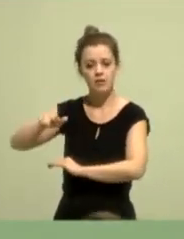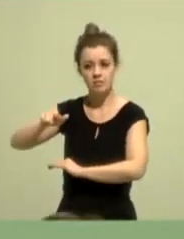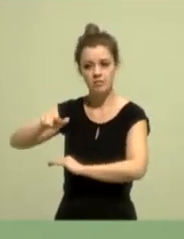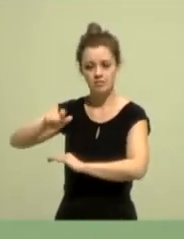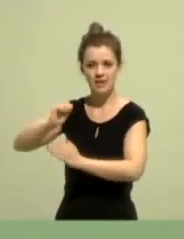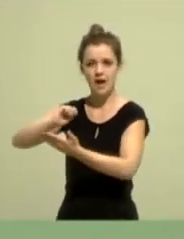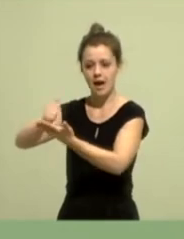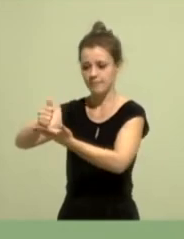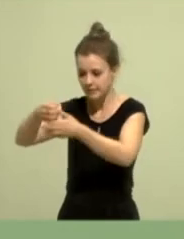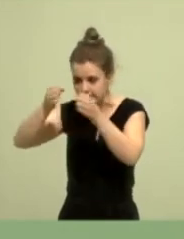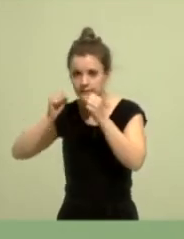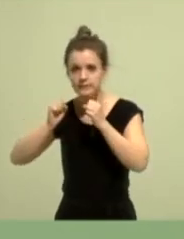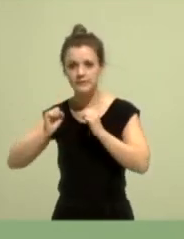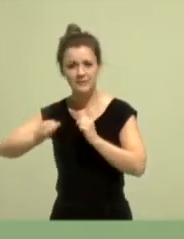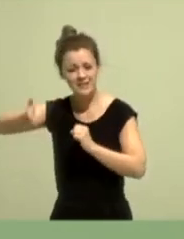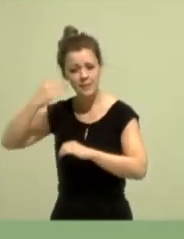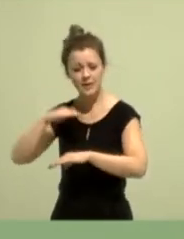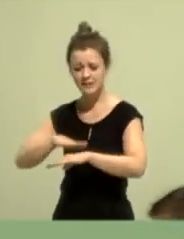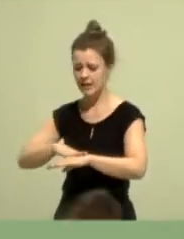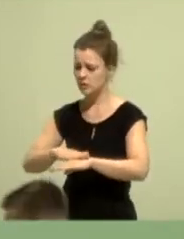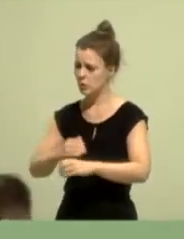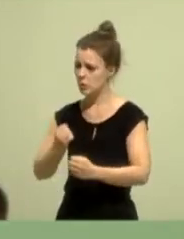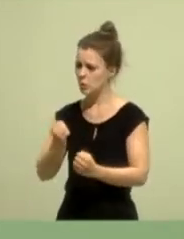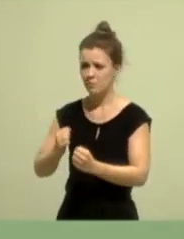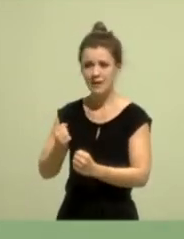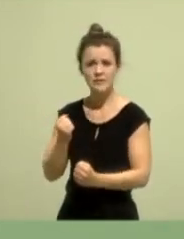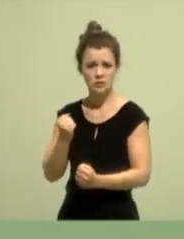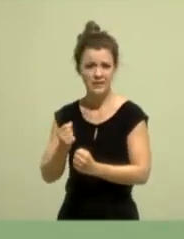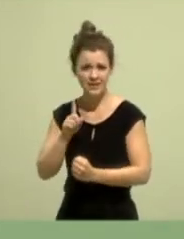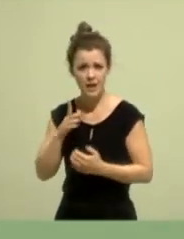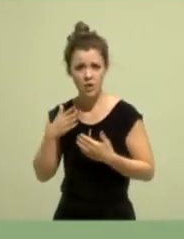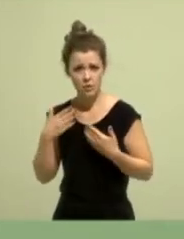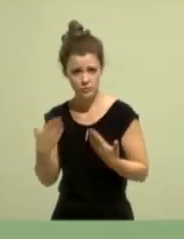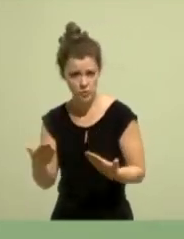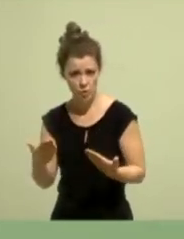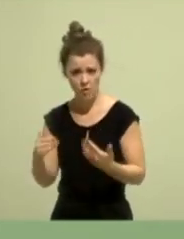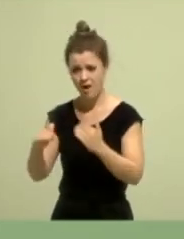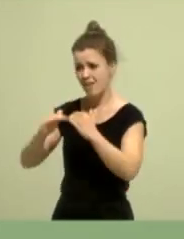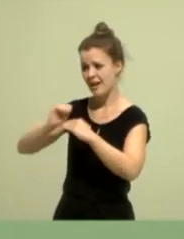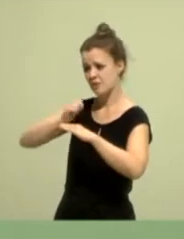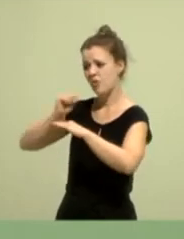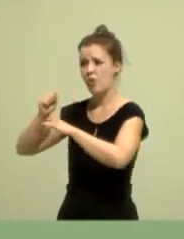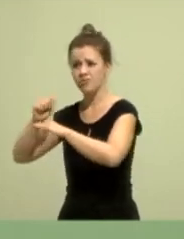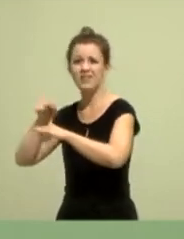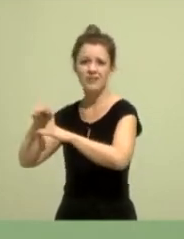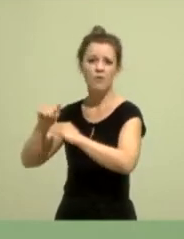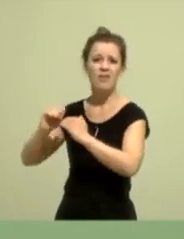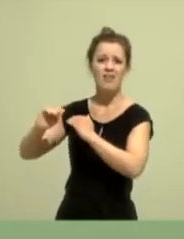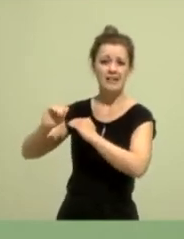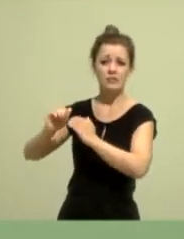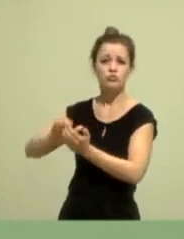die schwierigsten Zeiten, die ein Landesvorstand und besonders die Landesschatzmeisterin jemals